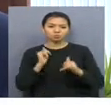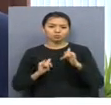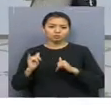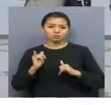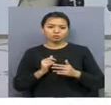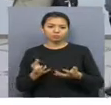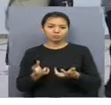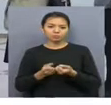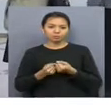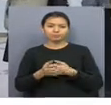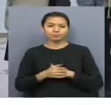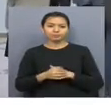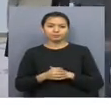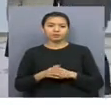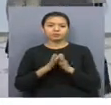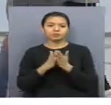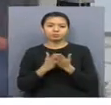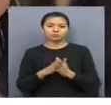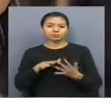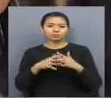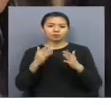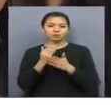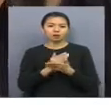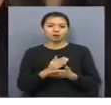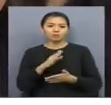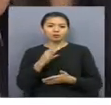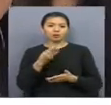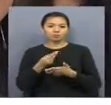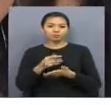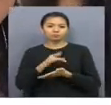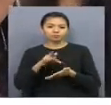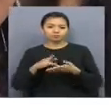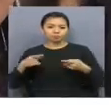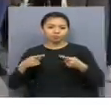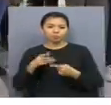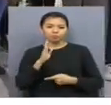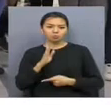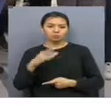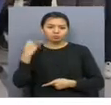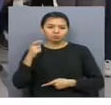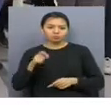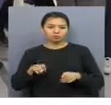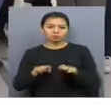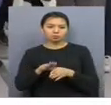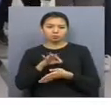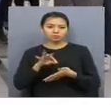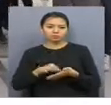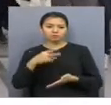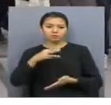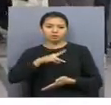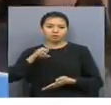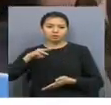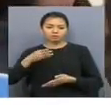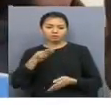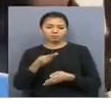аламыз. Айта кетек дипломмен ауыға бағдарламасы бері қаржылық негізге е болады. Президент үкіметке осы мақсатта 20 миллиард тенге